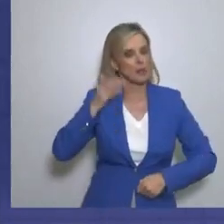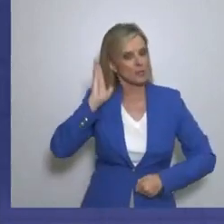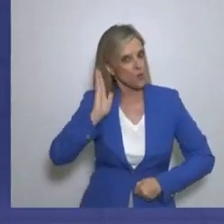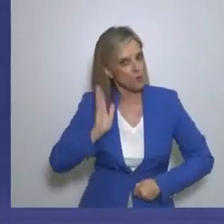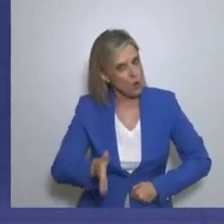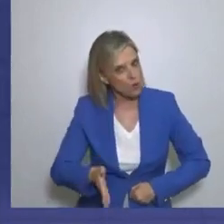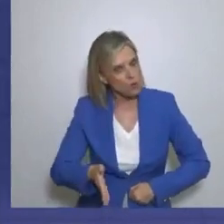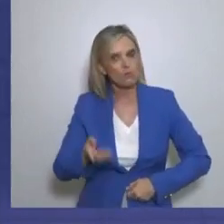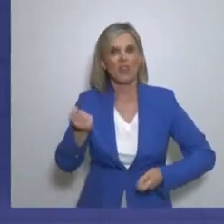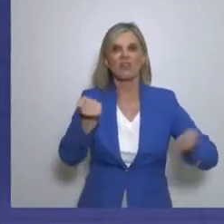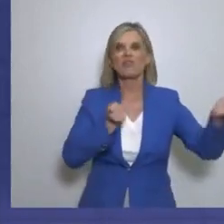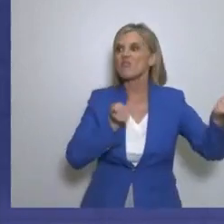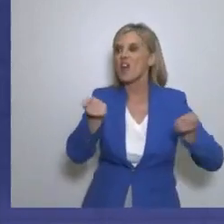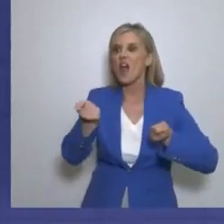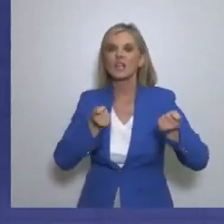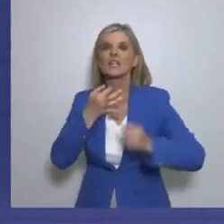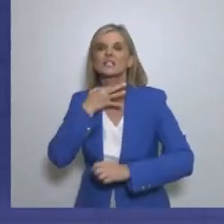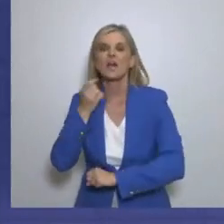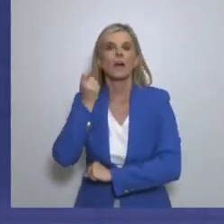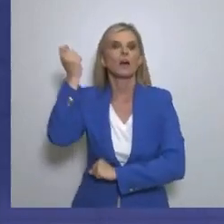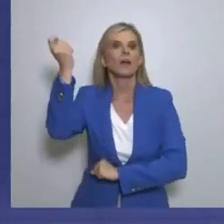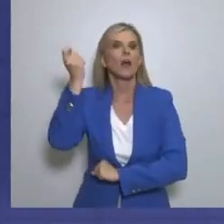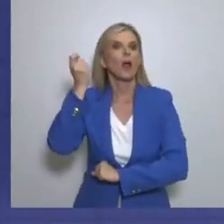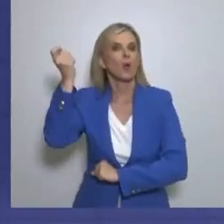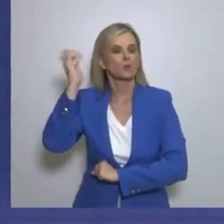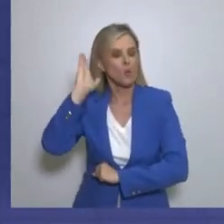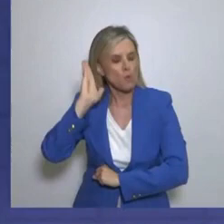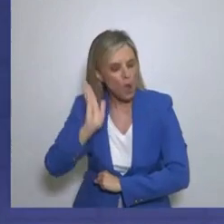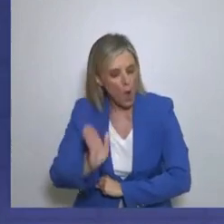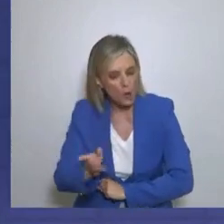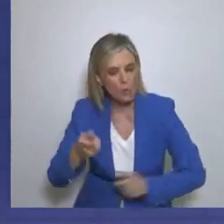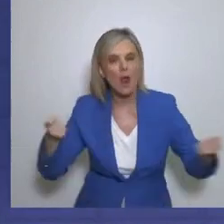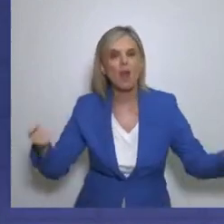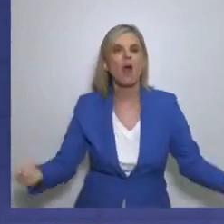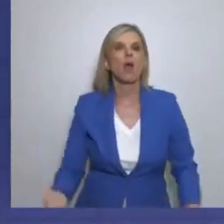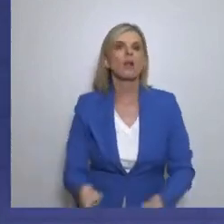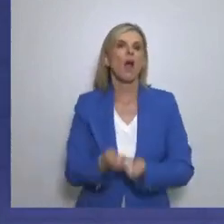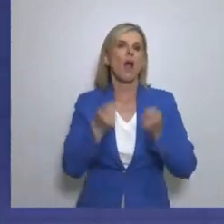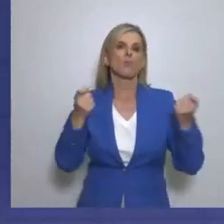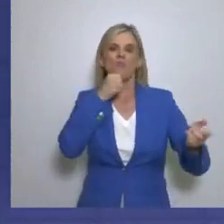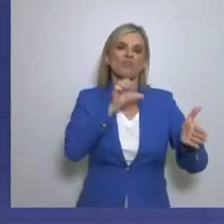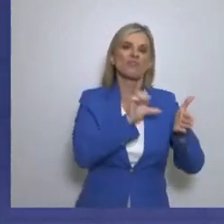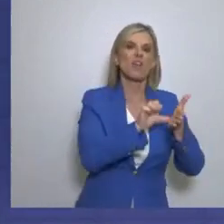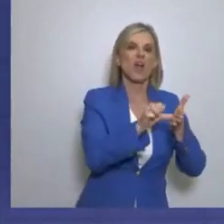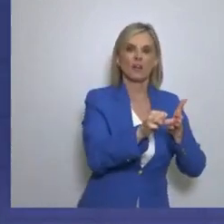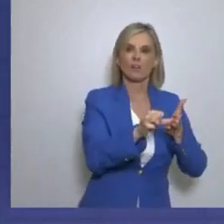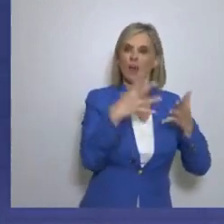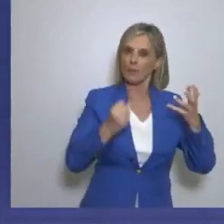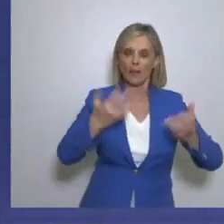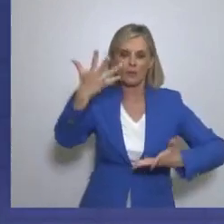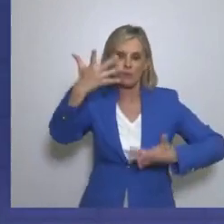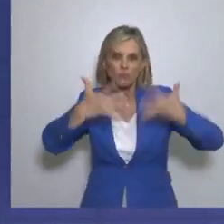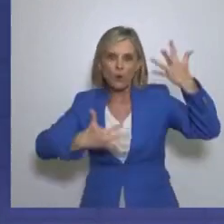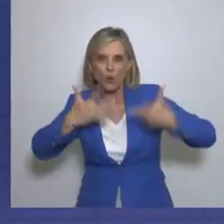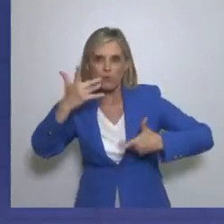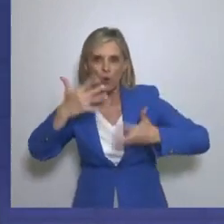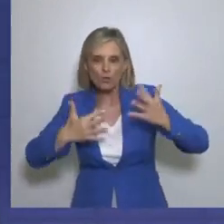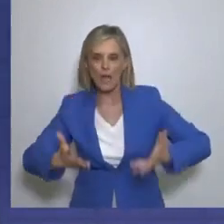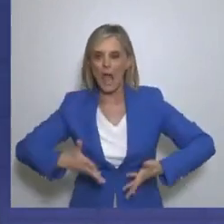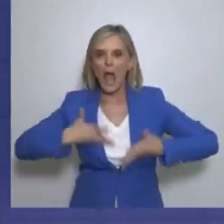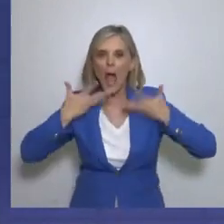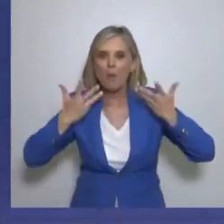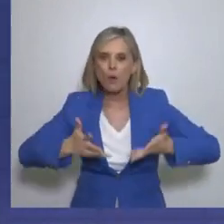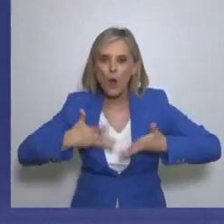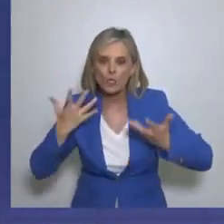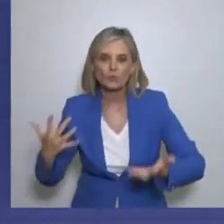υπομορφή χρέους στην ελληνική κυρίαρχη δημοκρατία Και υπάρχει μέσα στους ουσολογισμούς και απολογισμούς του κράτους μας